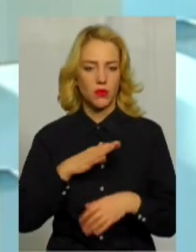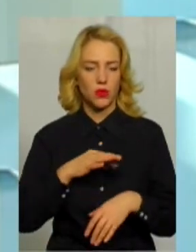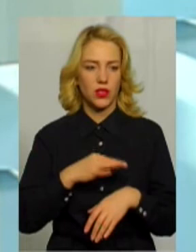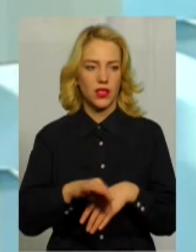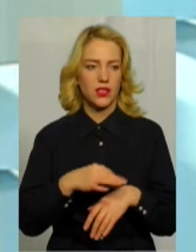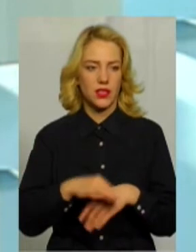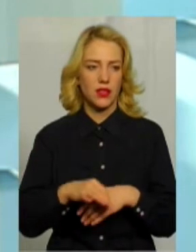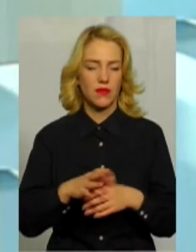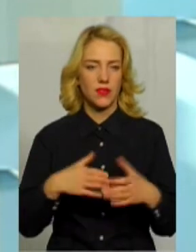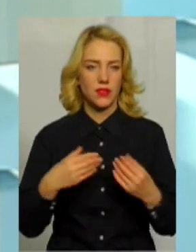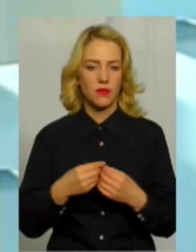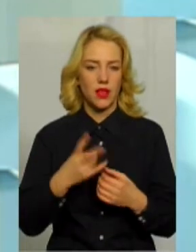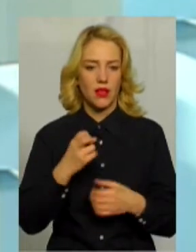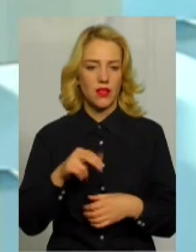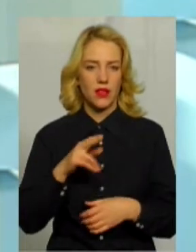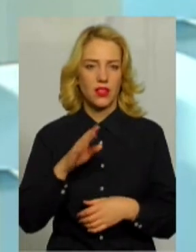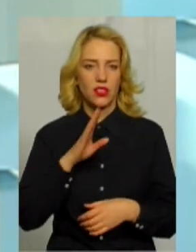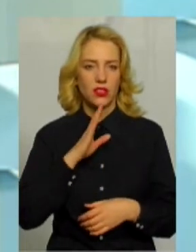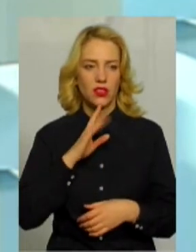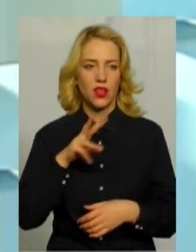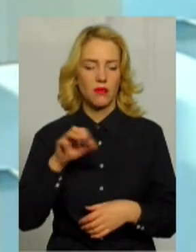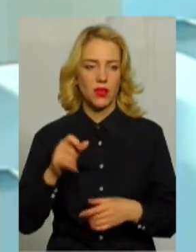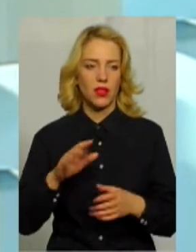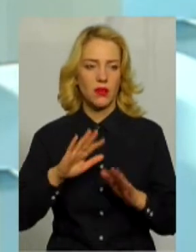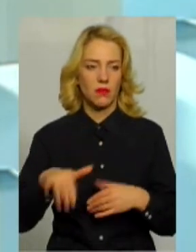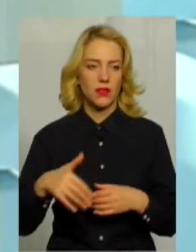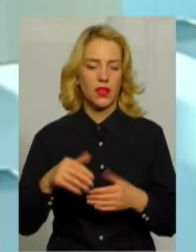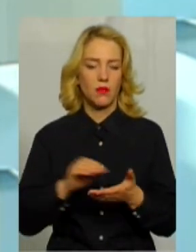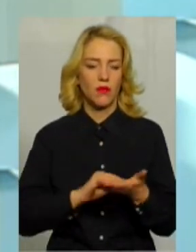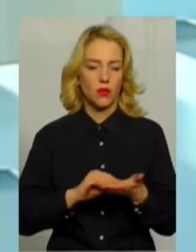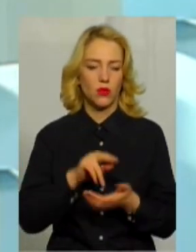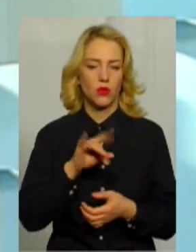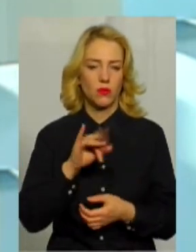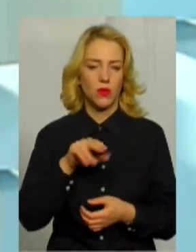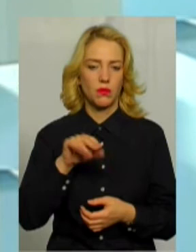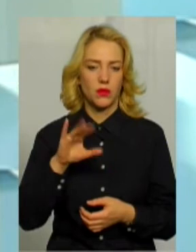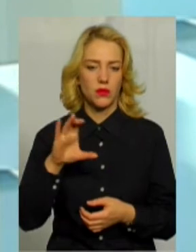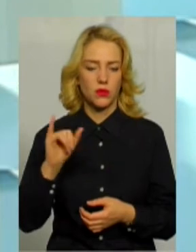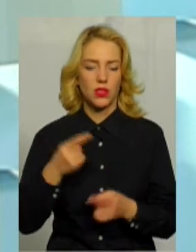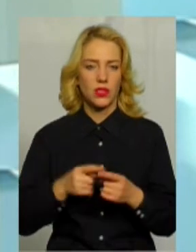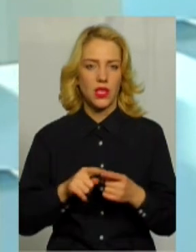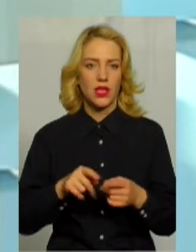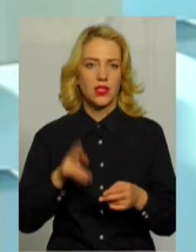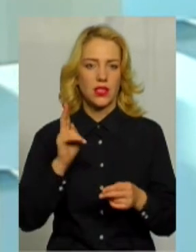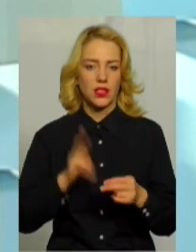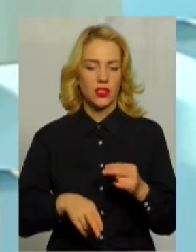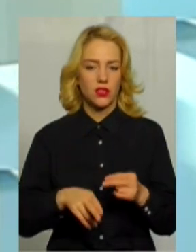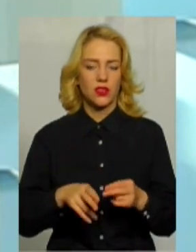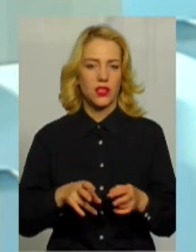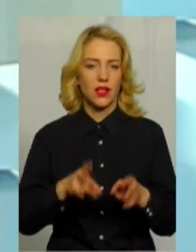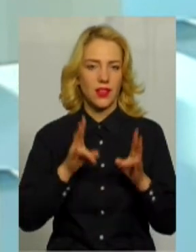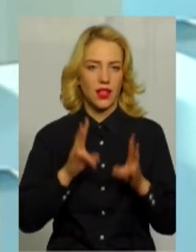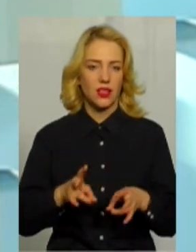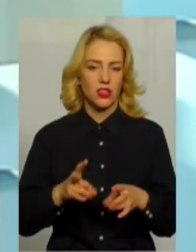'ї, саме над жінками. І після повторного припису це закінчилося трагічно. Тому зрушення ми маємо, але ми маємо всі